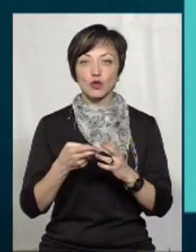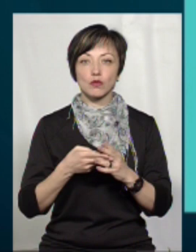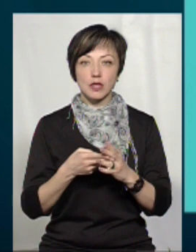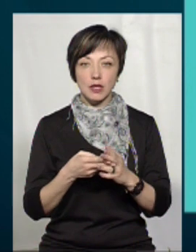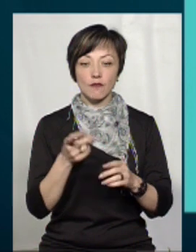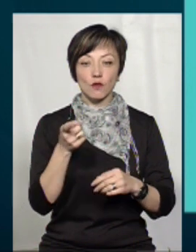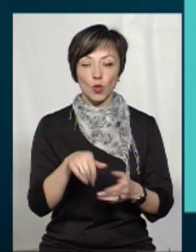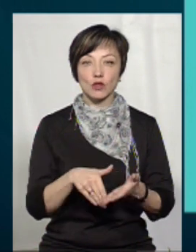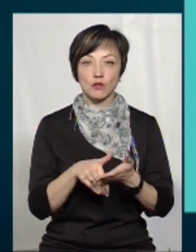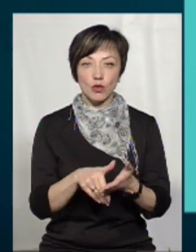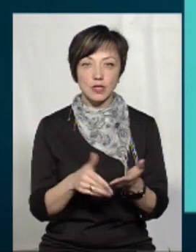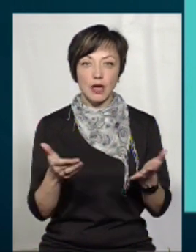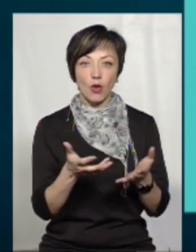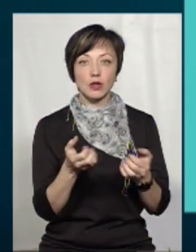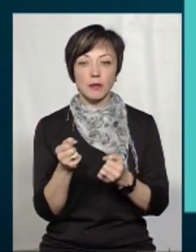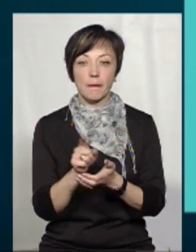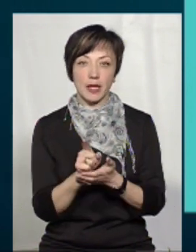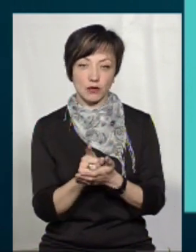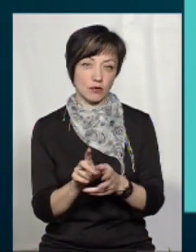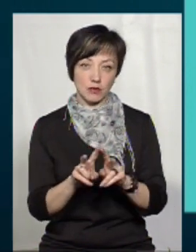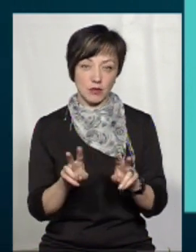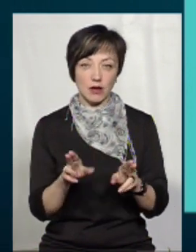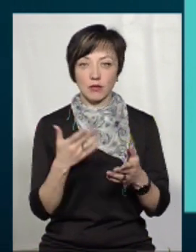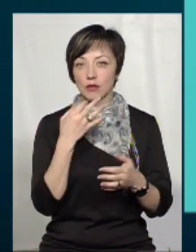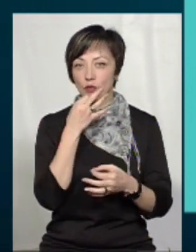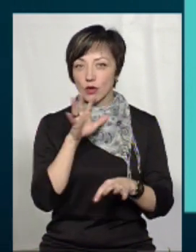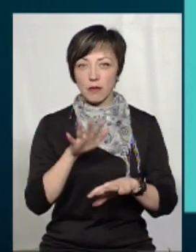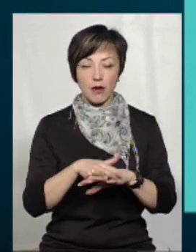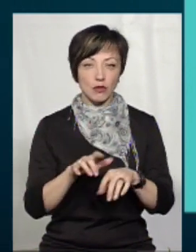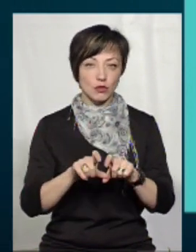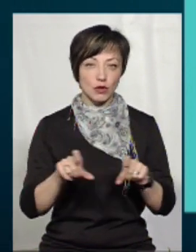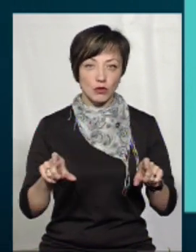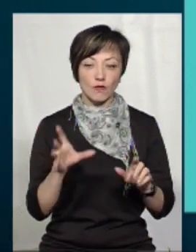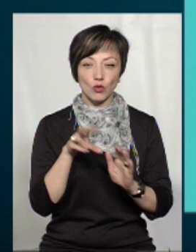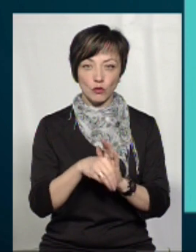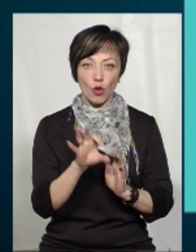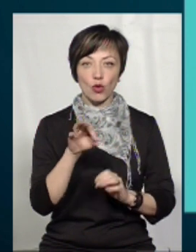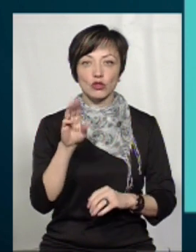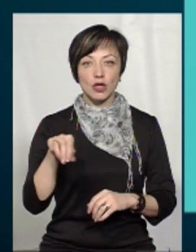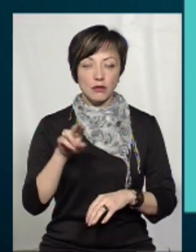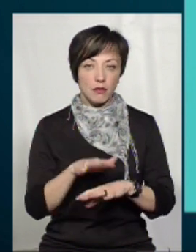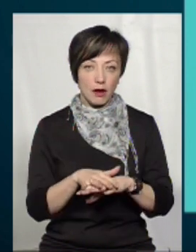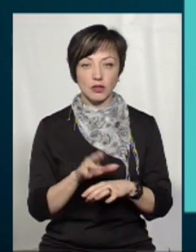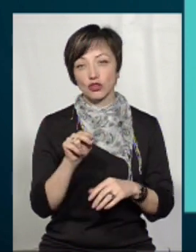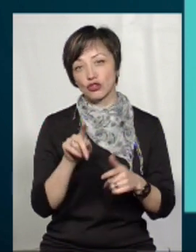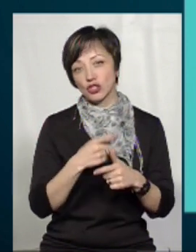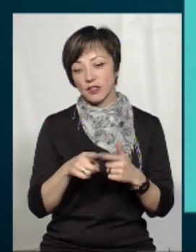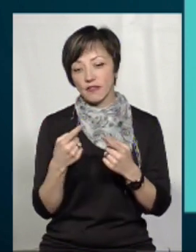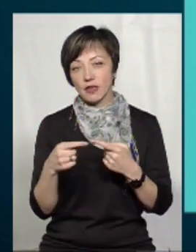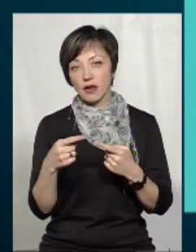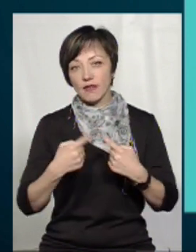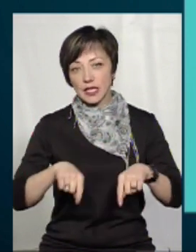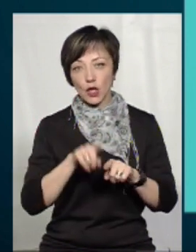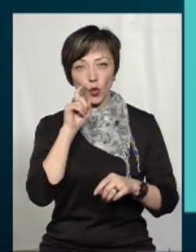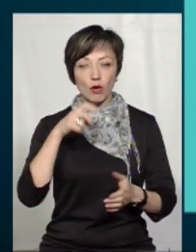субсидію у той спосіб, у який отримують пенсію. Будь-то будь-яка банківська установа, в тому числі Ощадний банк, чи відділення